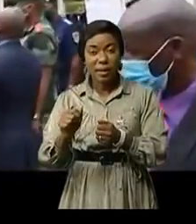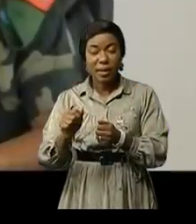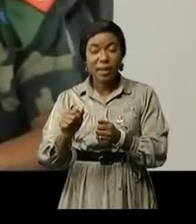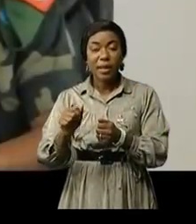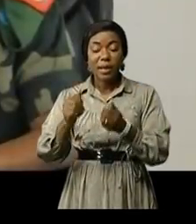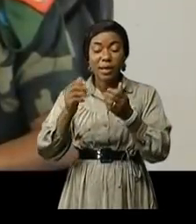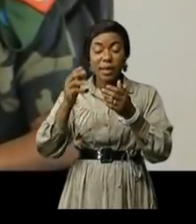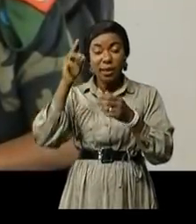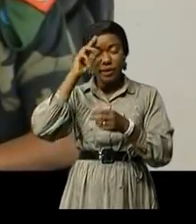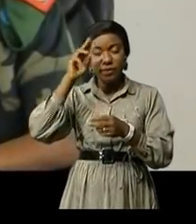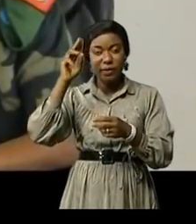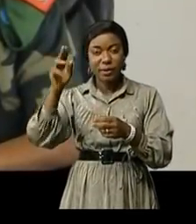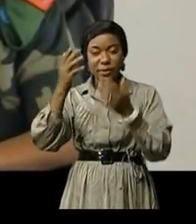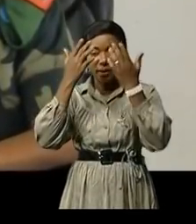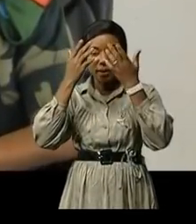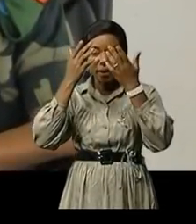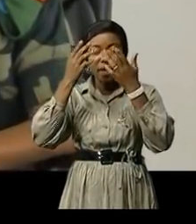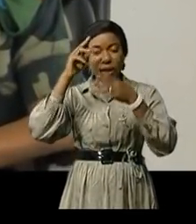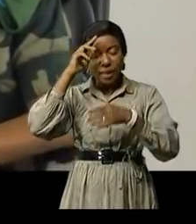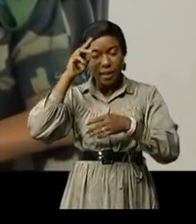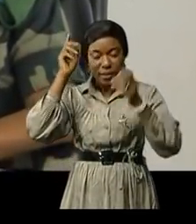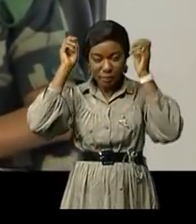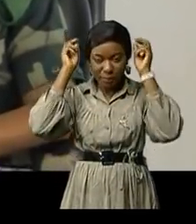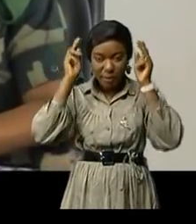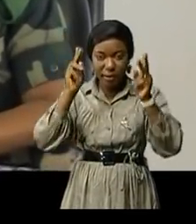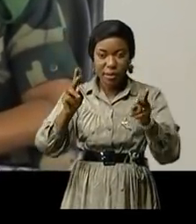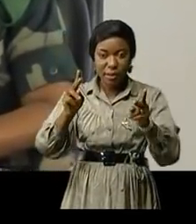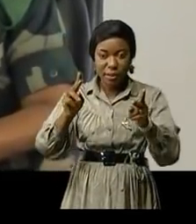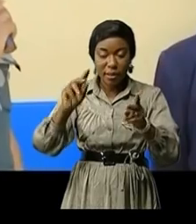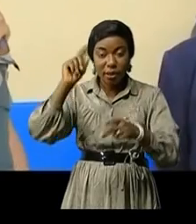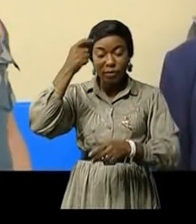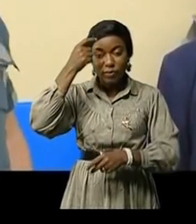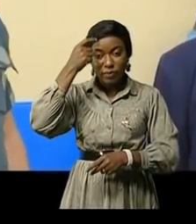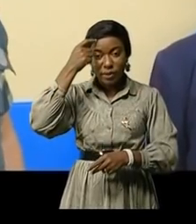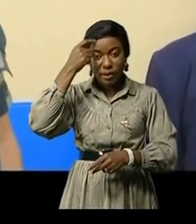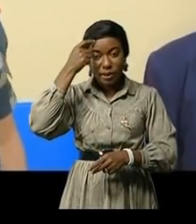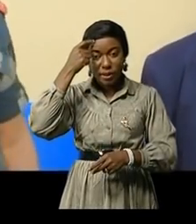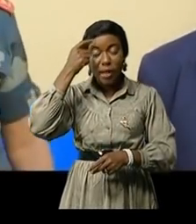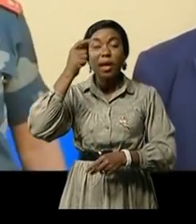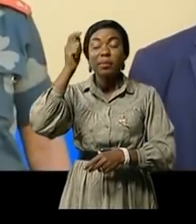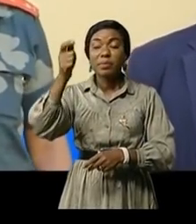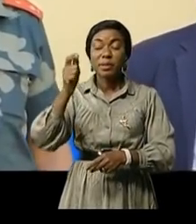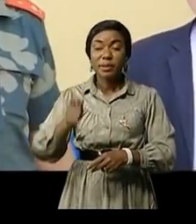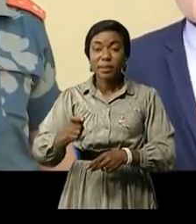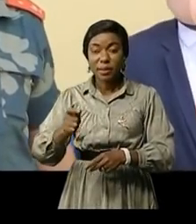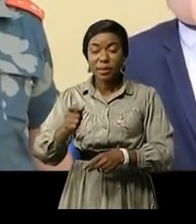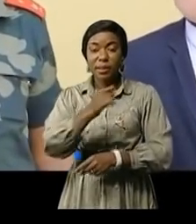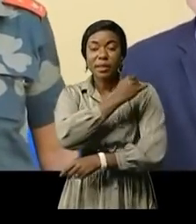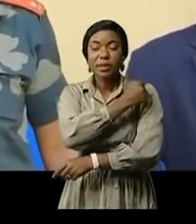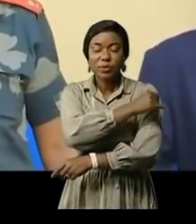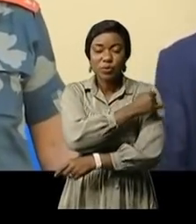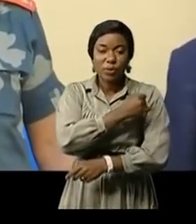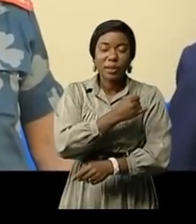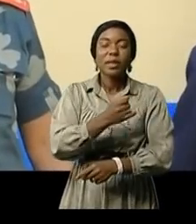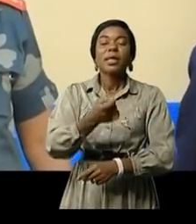Bouniard que le gouverneur militaire de l'Itourie le lieutenant général Louboya a entamé son adresse à la crème intellectuelle de